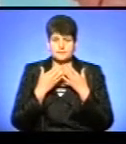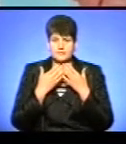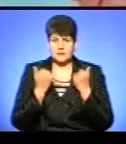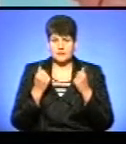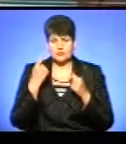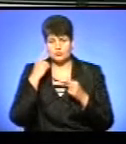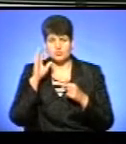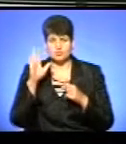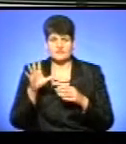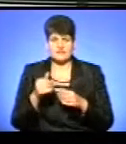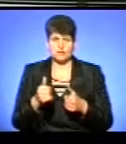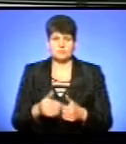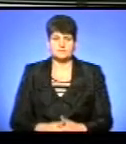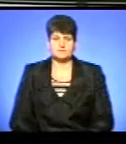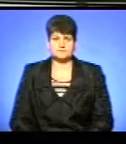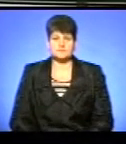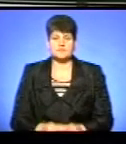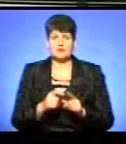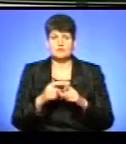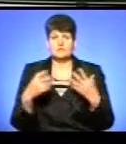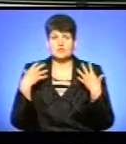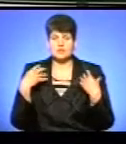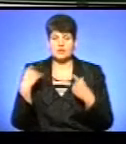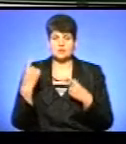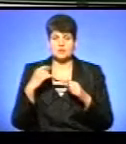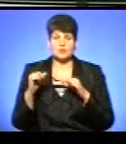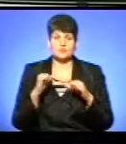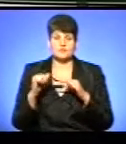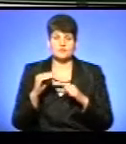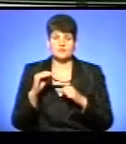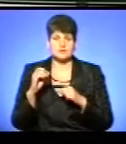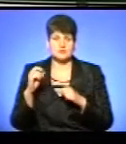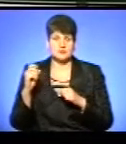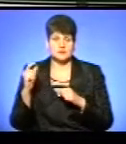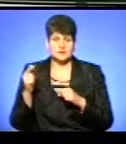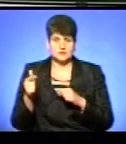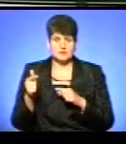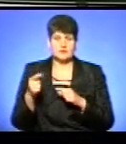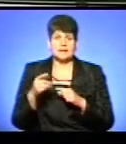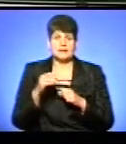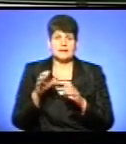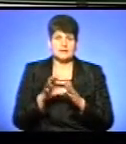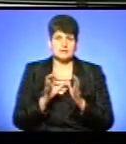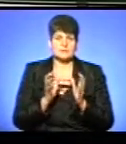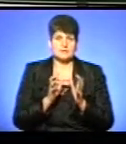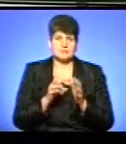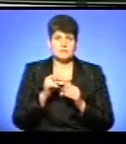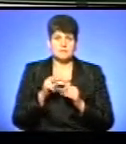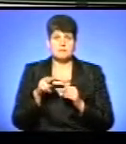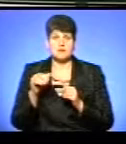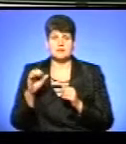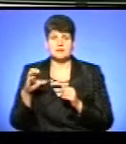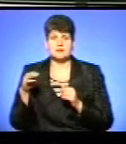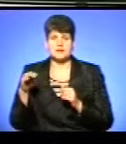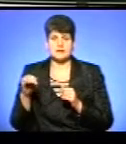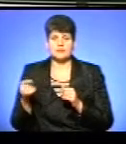За словами начальника обласного управління житло-комунального господарства та енергозбереження Петра Пастернака,